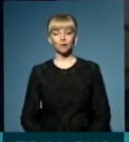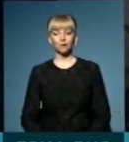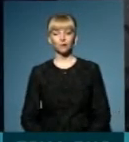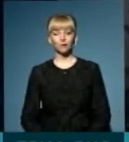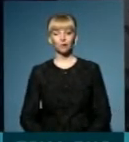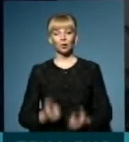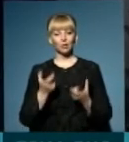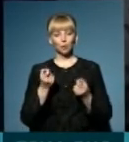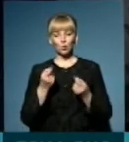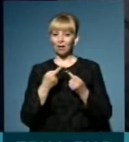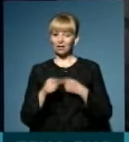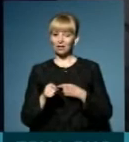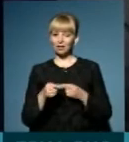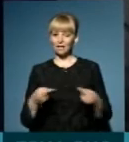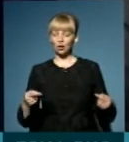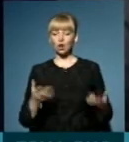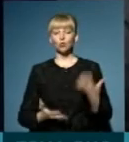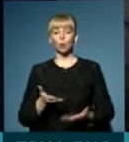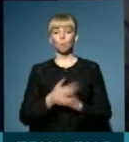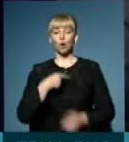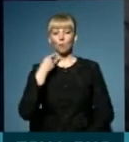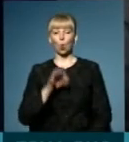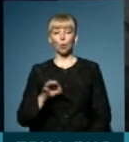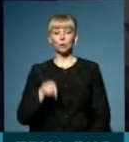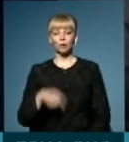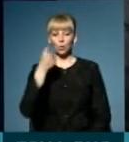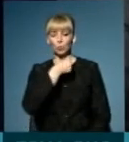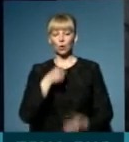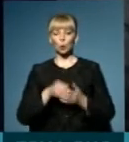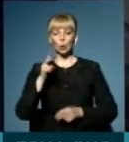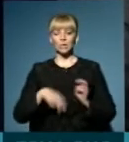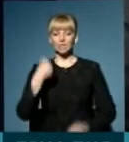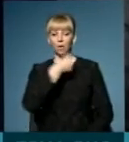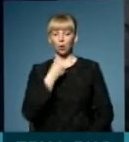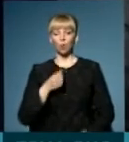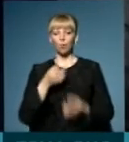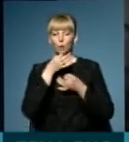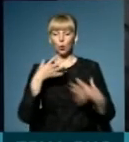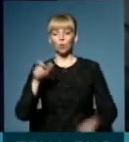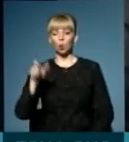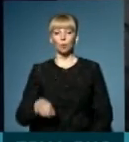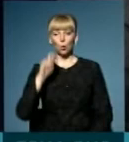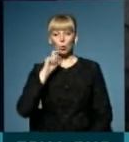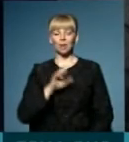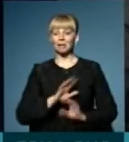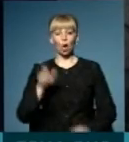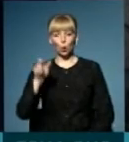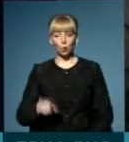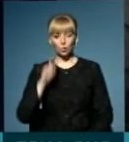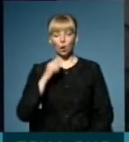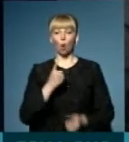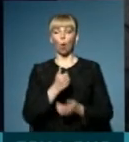Це трошки різні речі. Якщо ми говоримо про те, що в цьому році до кінця року будь-який громадянин України і негромадянин